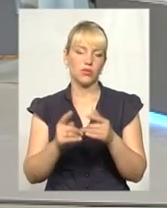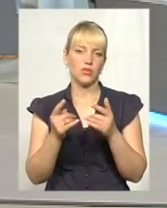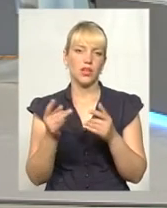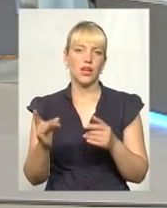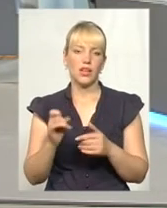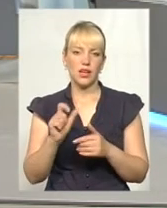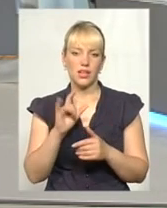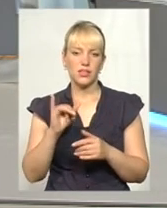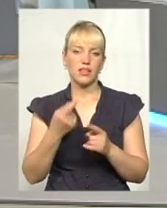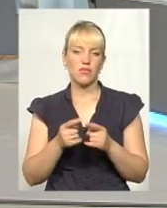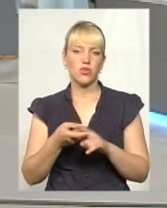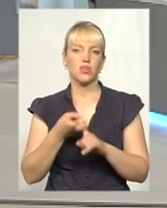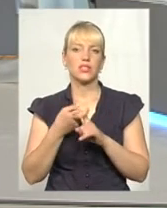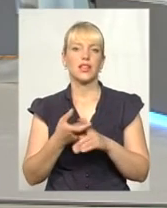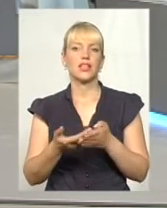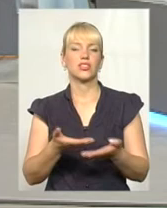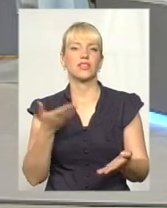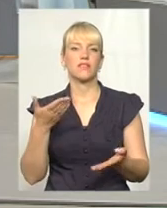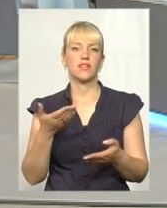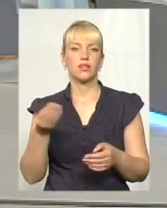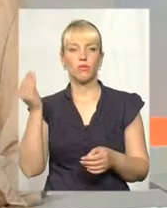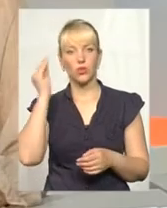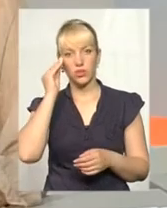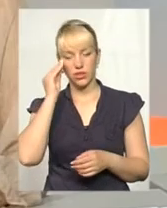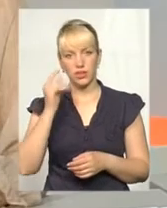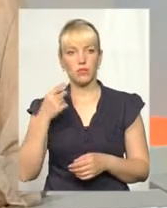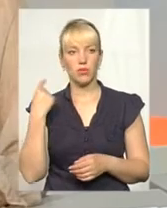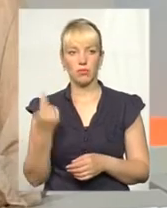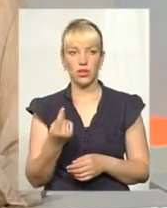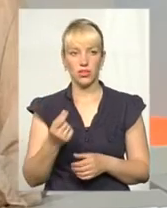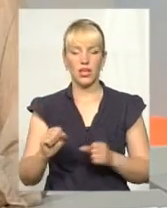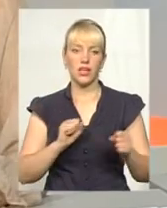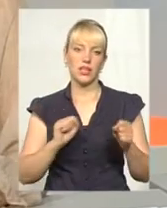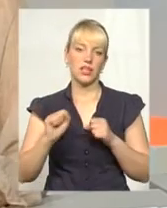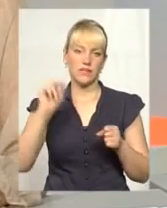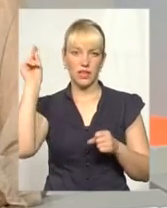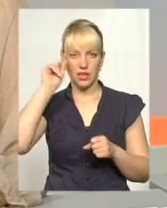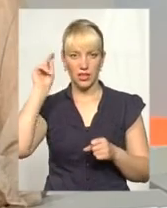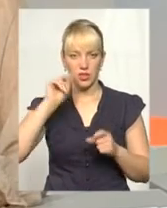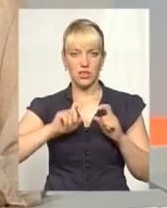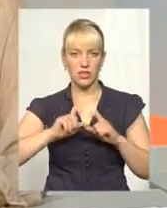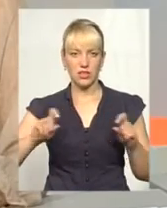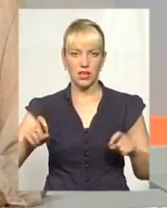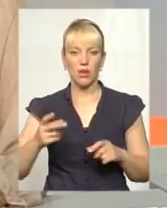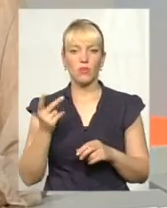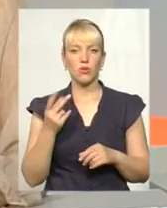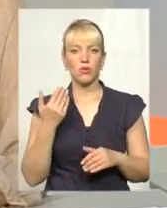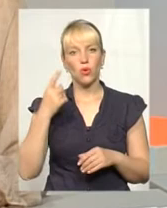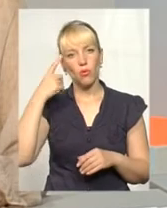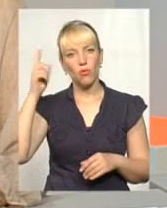воно залежить від позиції, по-перше, керівника навчального закладу, по-друге, його уміння